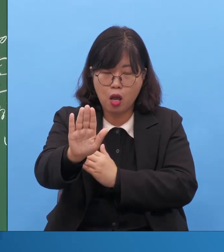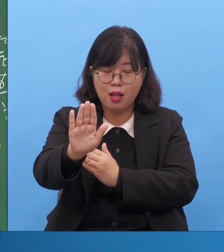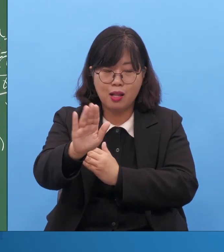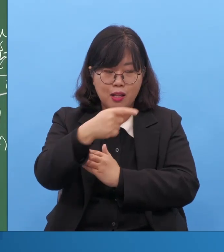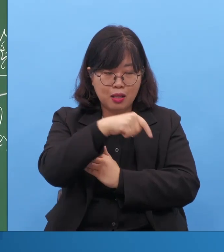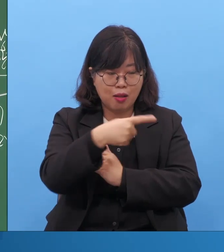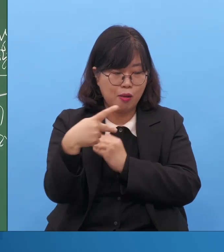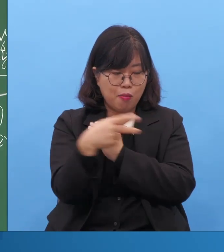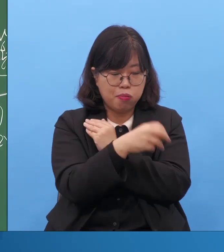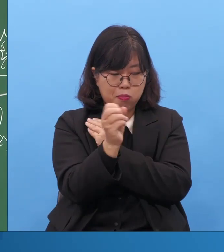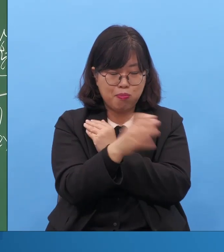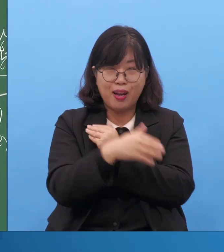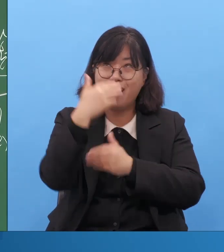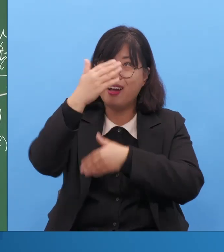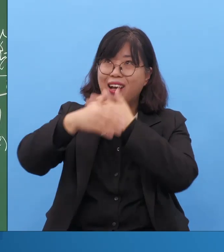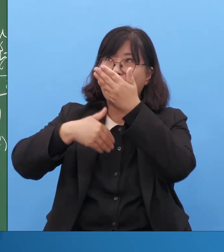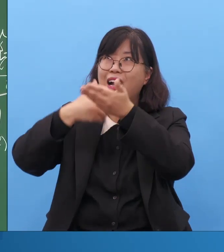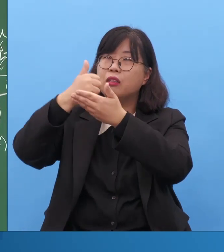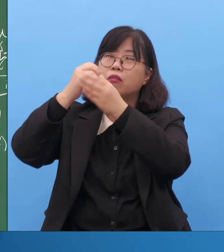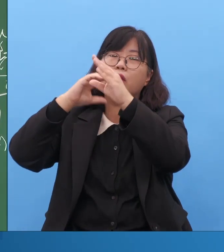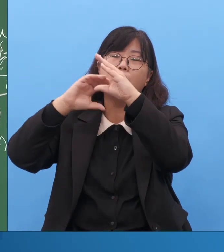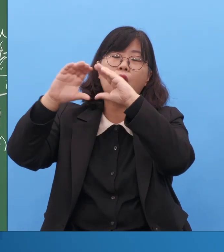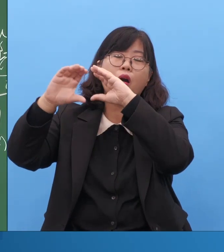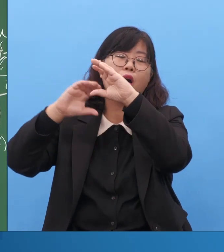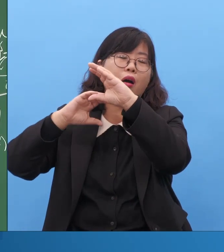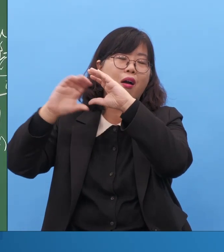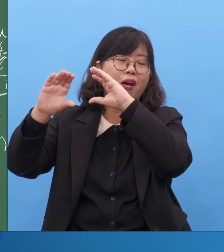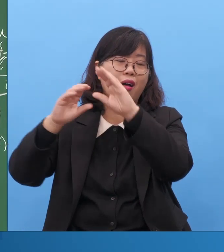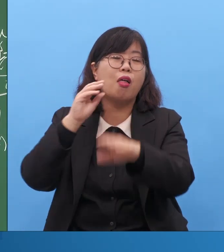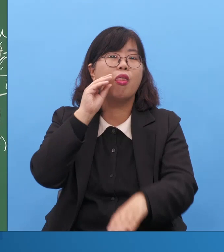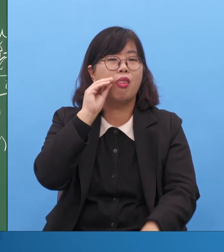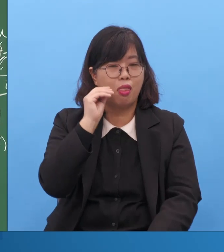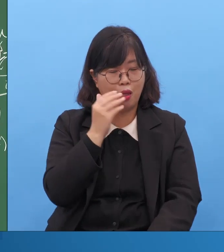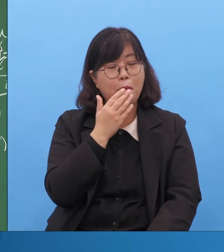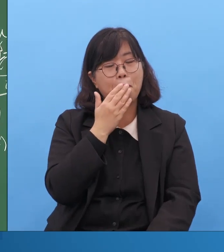이게 중요합니다. 진정한 나와의 소통.